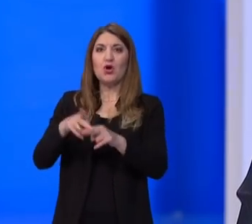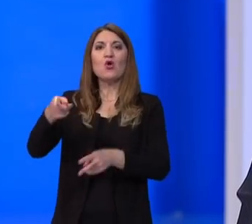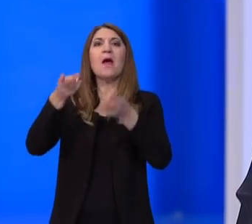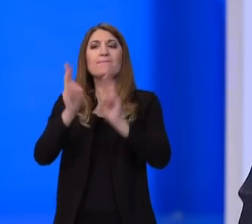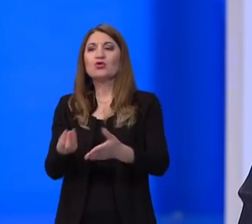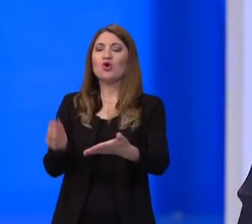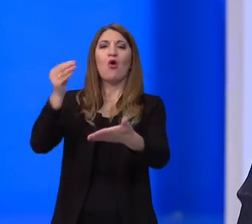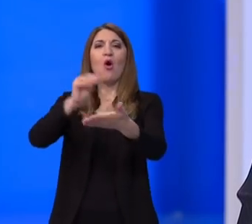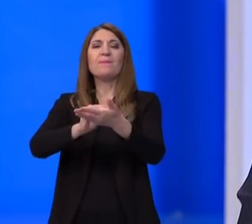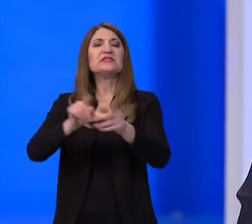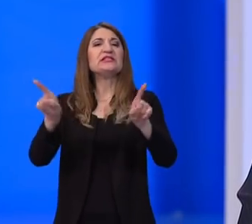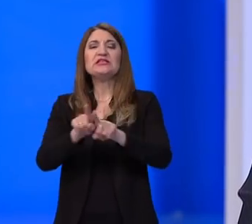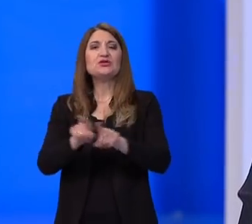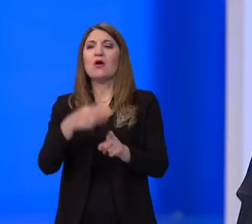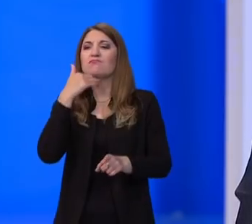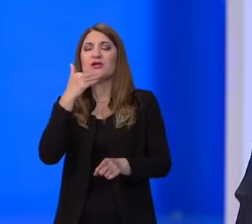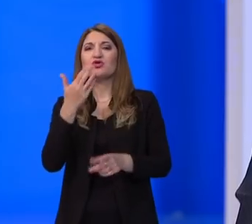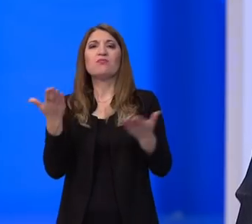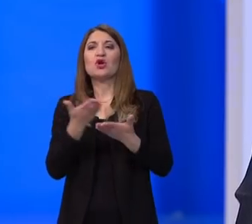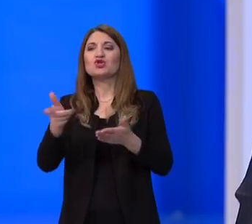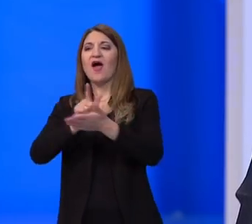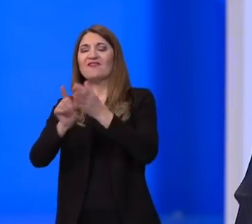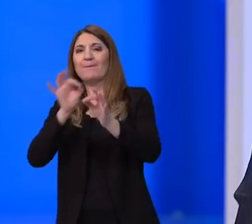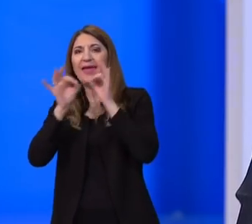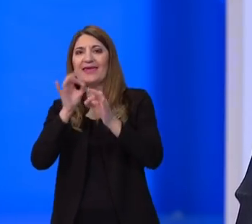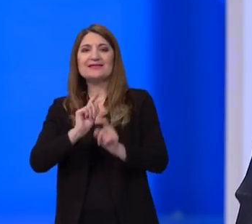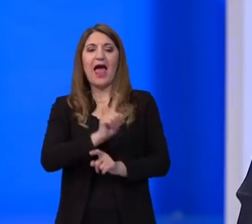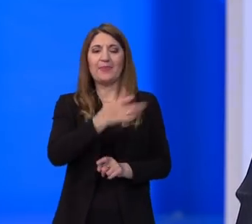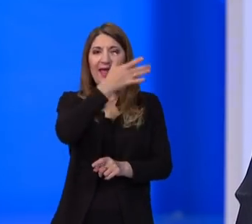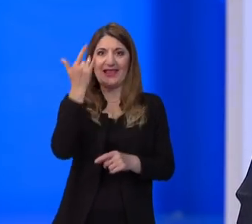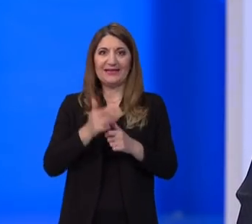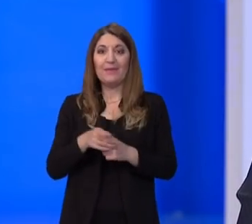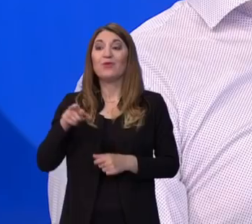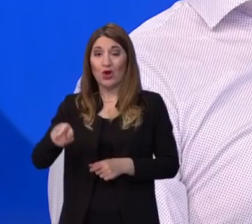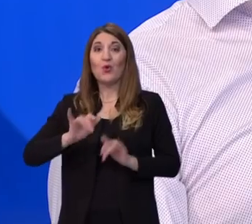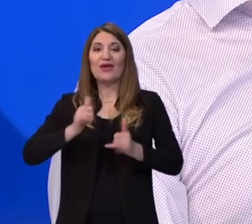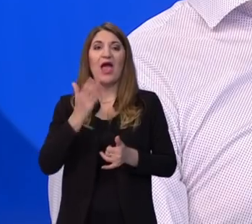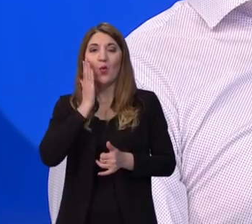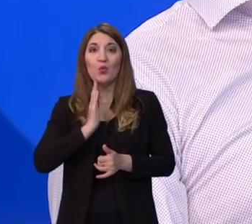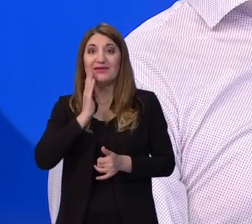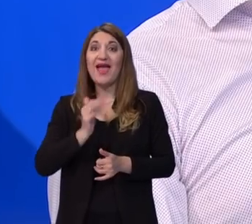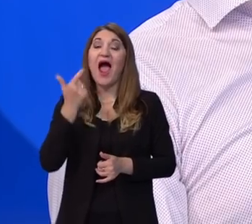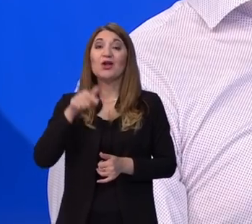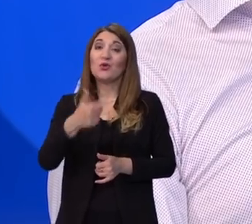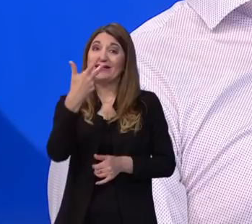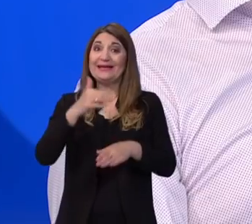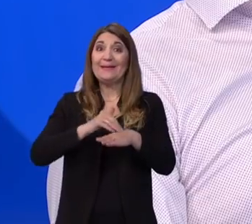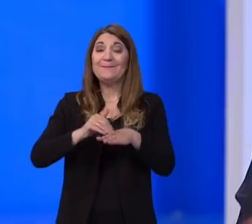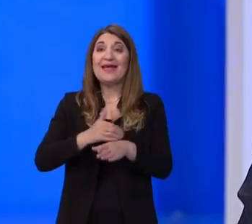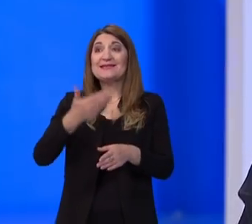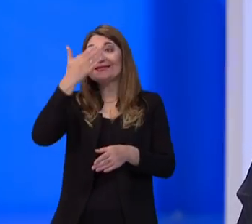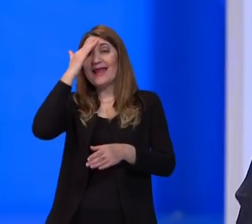upisati istu studijsku grupu kao i oni učenici u ljeto. Istina, to možda za njih je utjeha, ali će imati tri mjeseca neizvjesnosti i zato